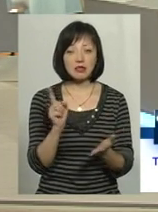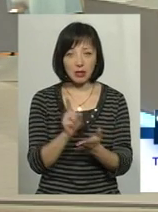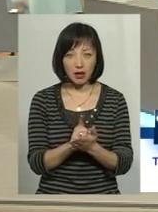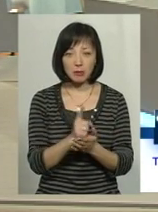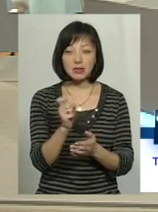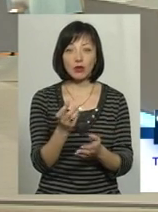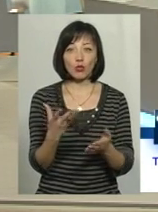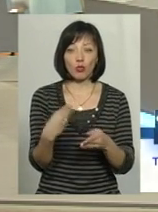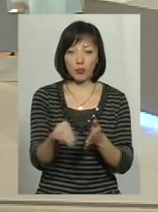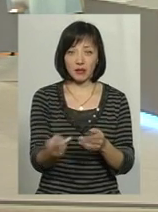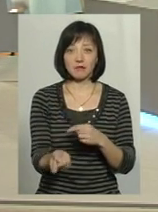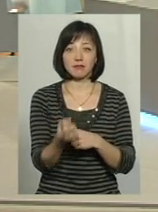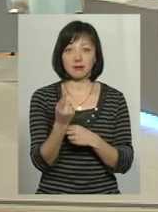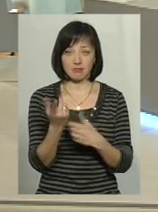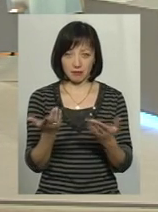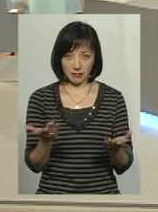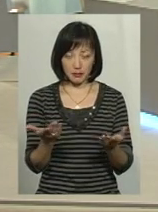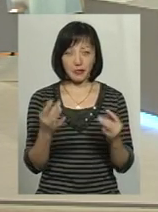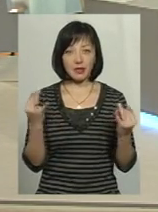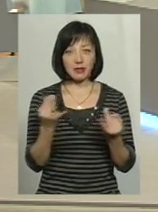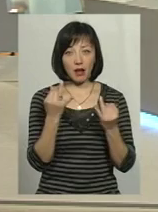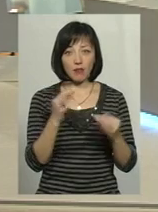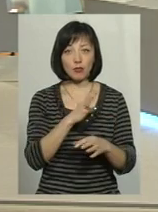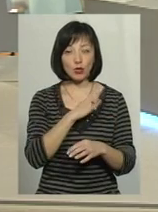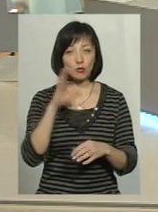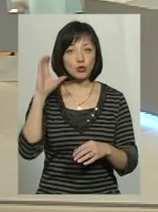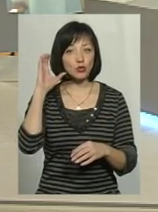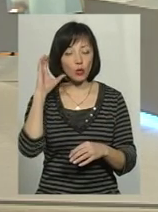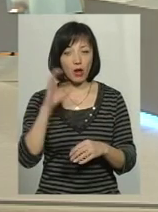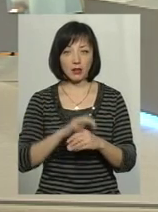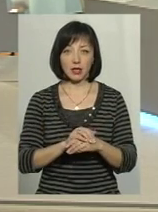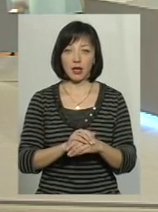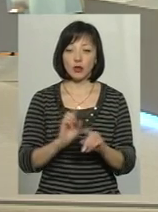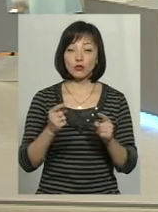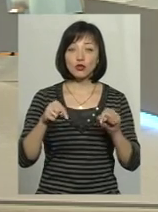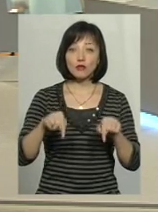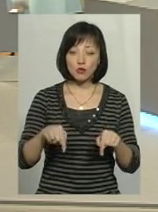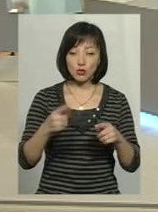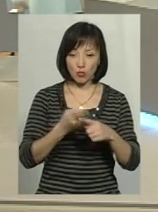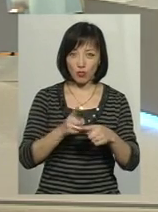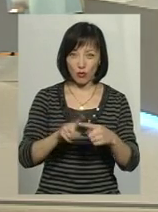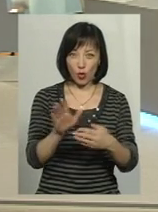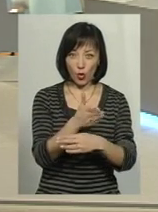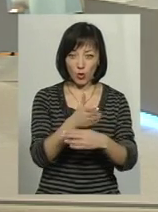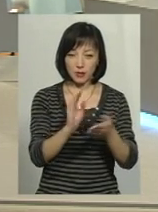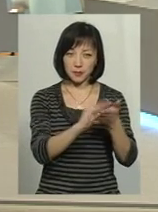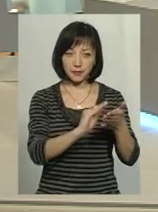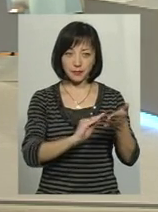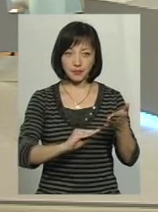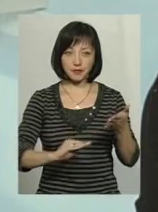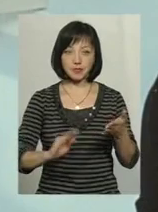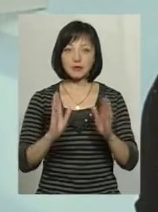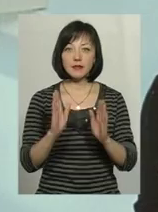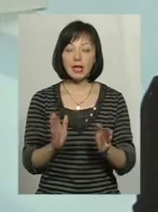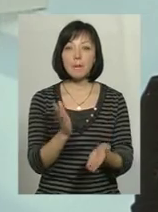щось його купувати. Тому так само дуже цікаво було б послухати, тому що в цьому розділі розміщується тільки те